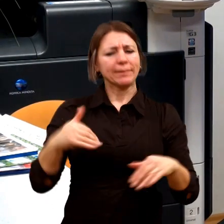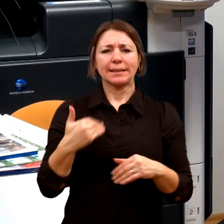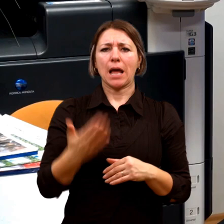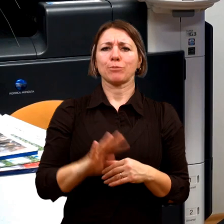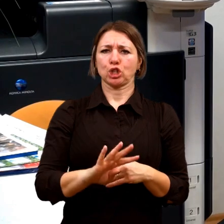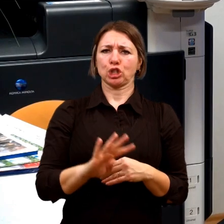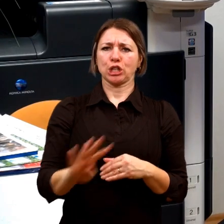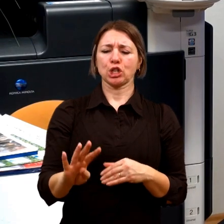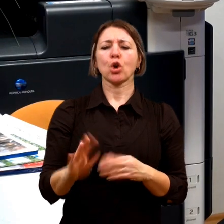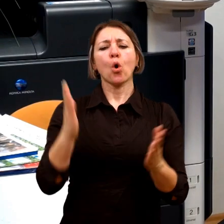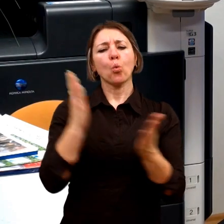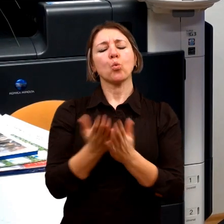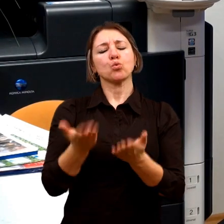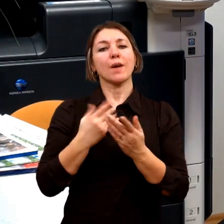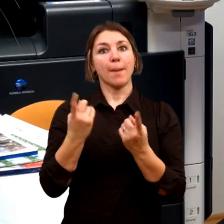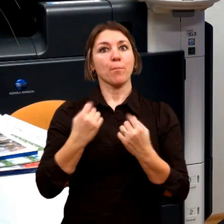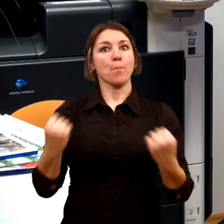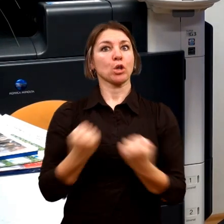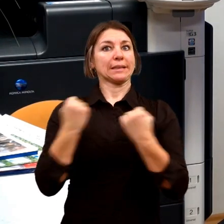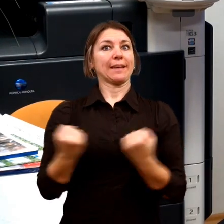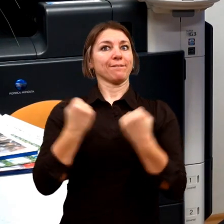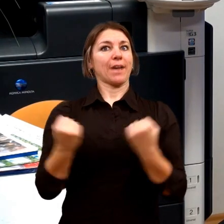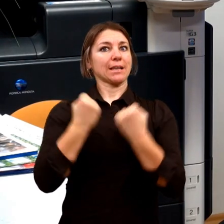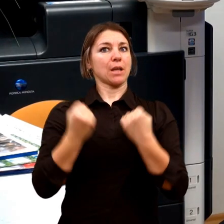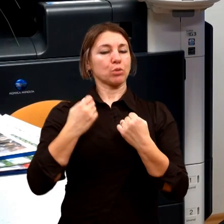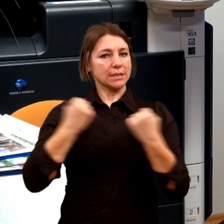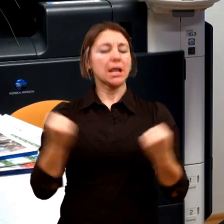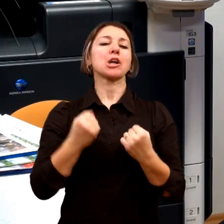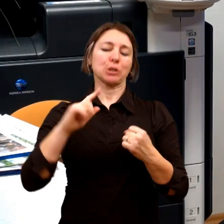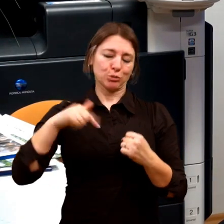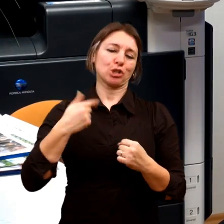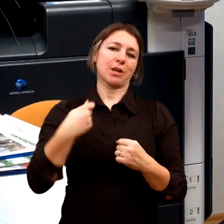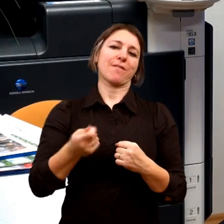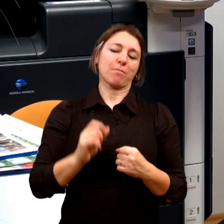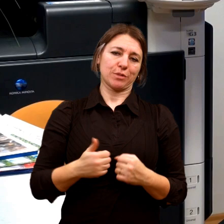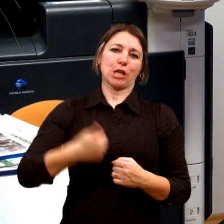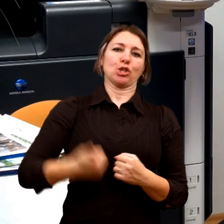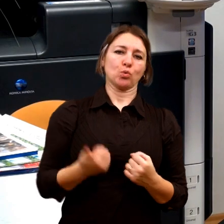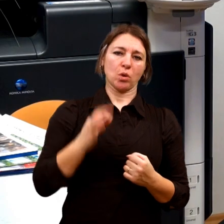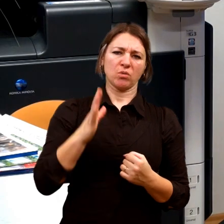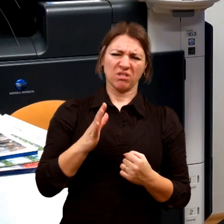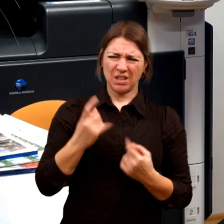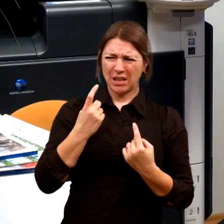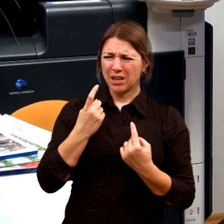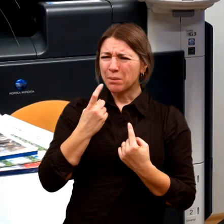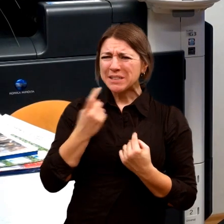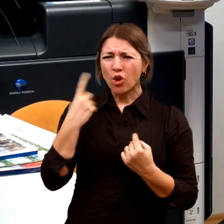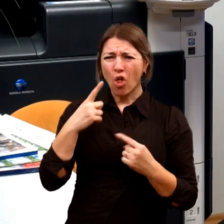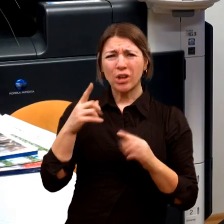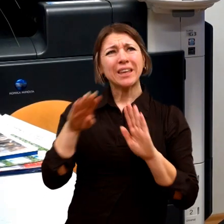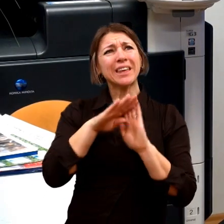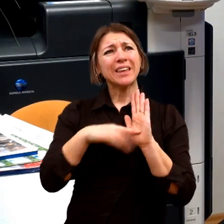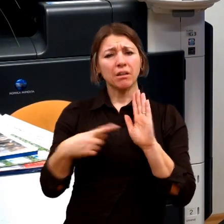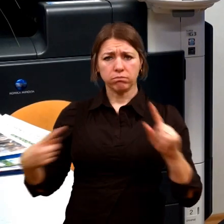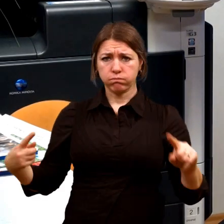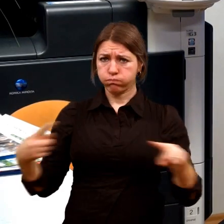rodičům, aby tě to povzbudilo, to neodpovídá žádným poznatkům, které ta psychologie má, to si ta paní učitelka, já to taky znám,